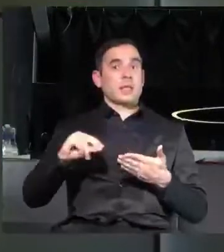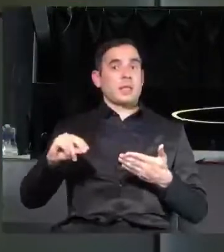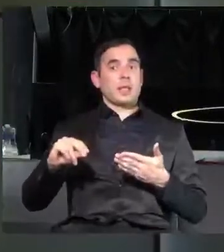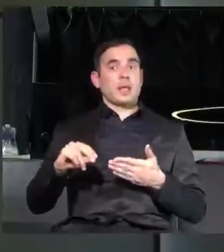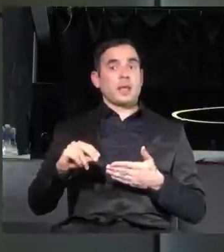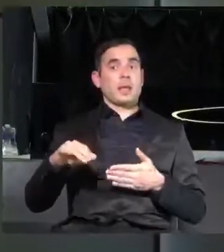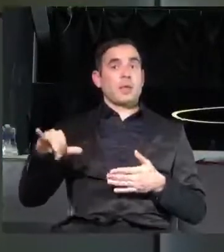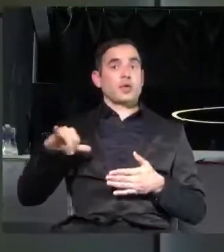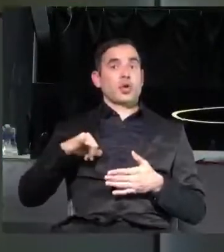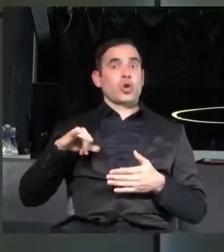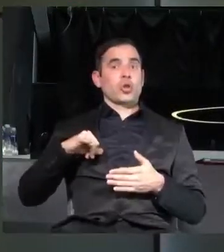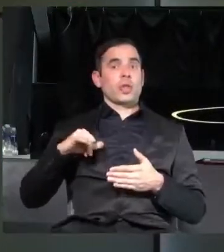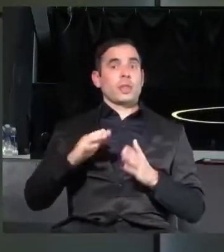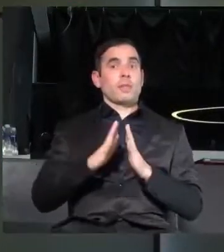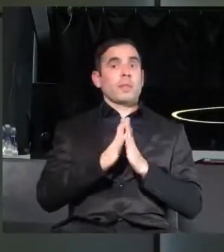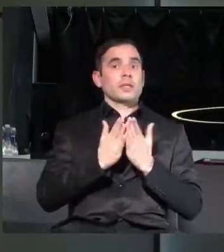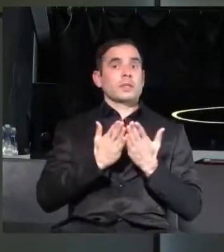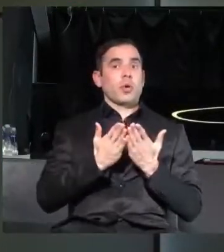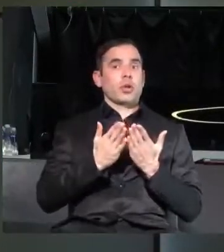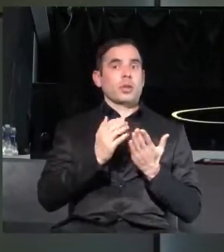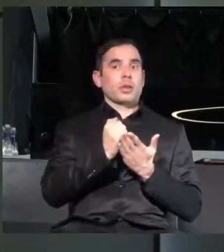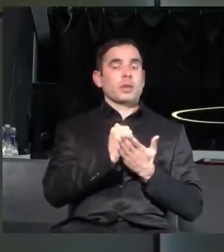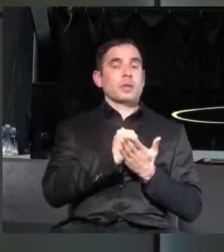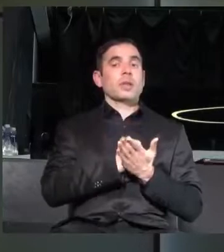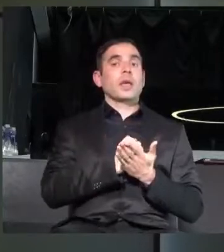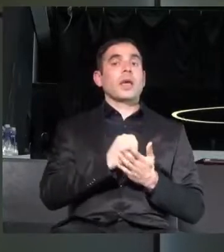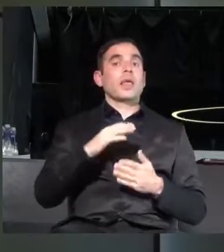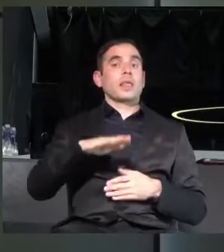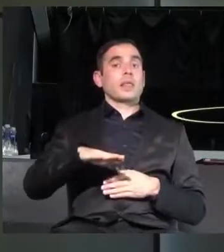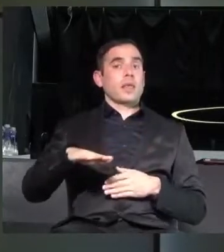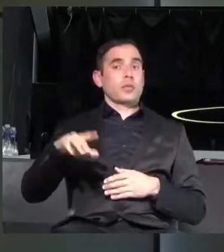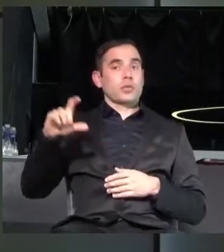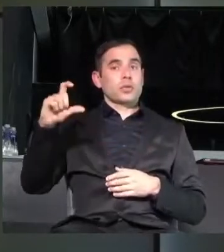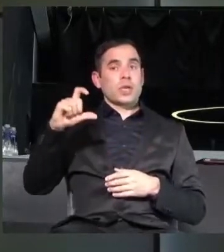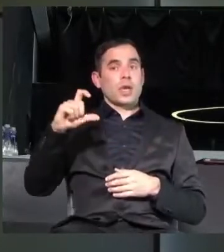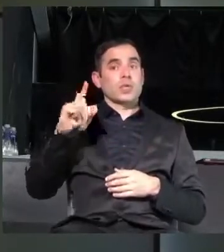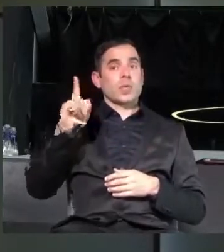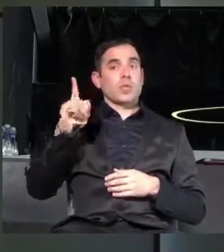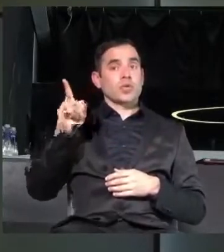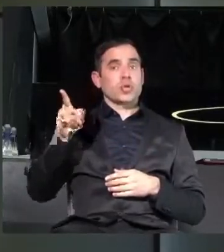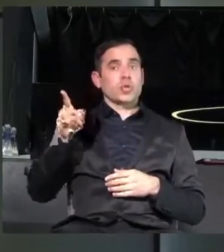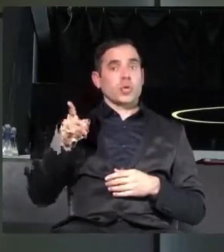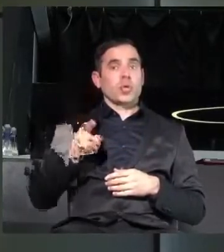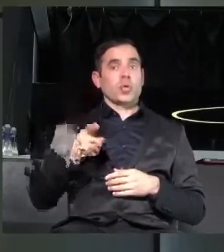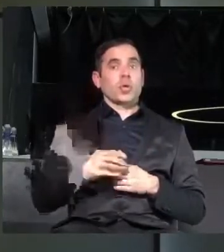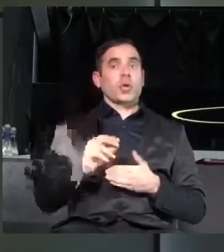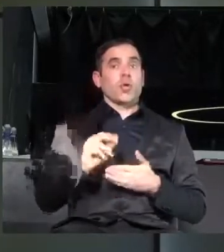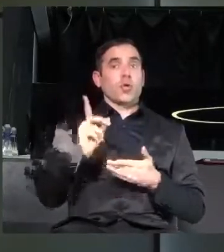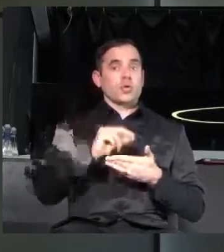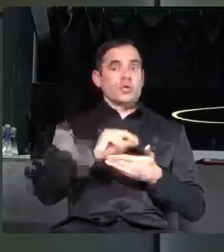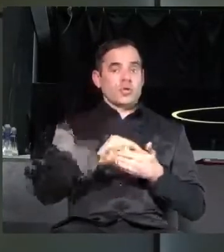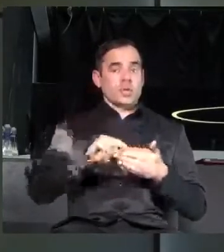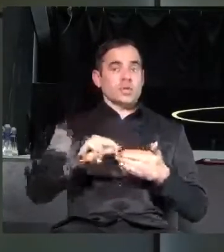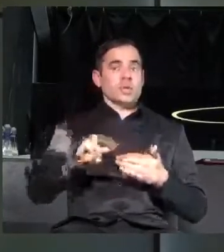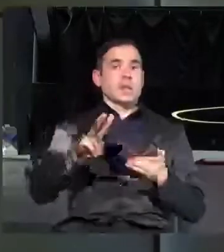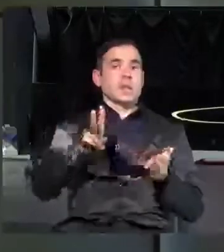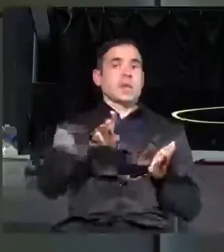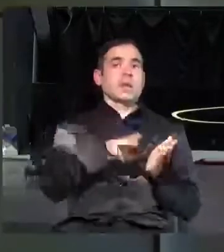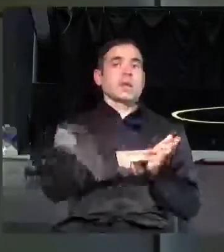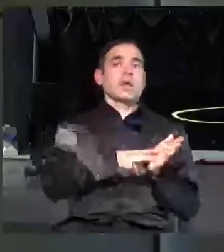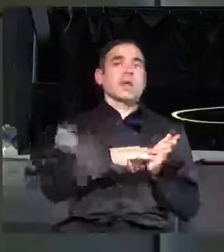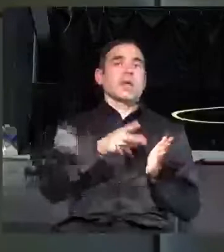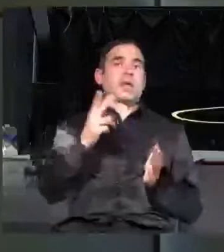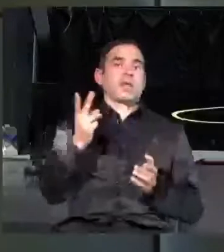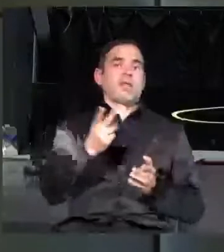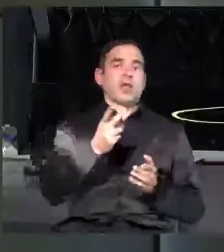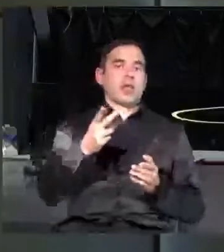международен паспорт на детето Сара, за да може то, в който са вписани и двете, и родителки, за да